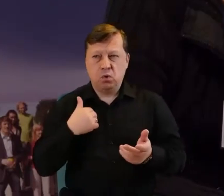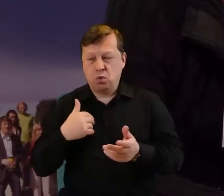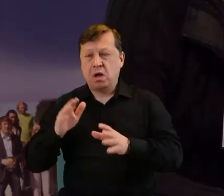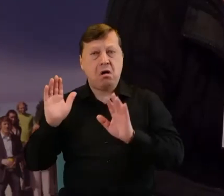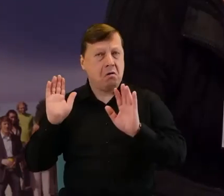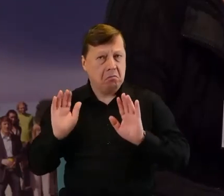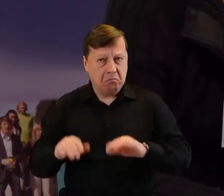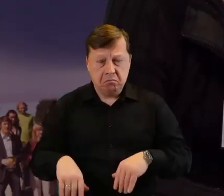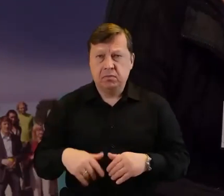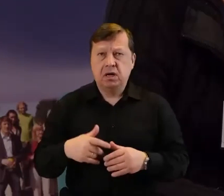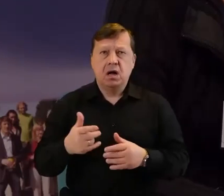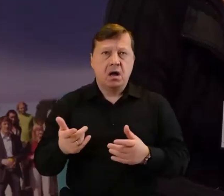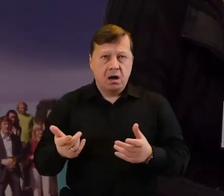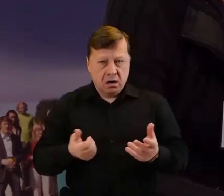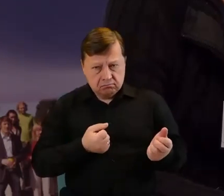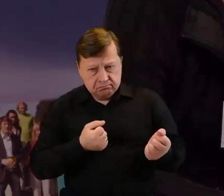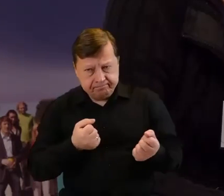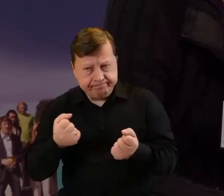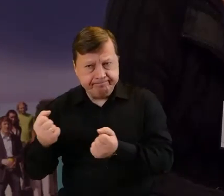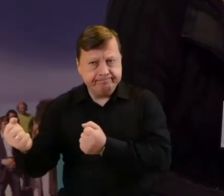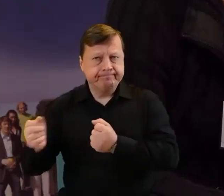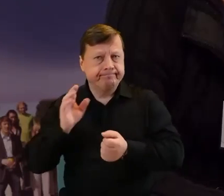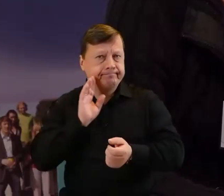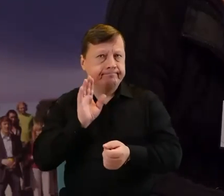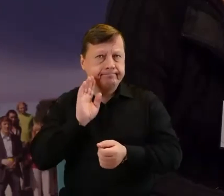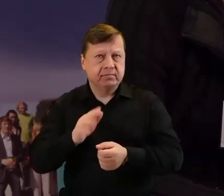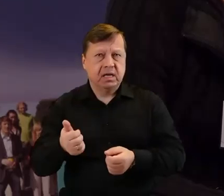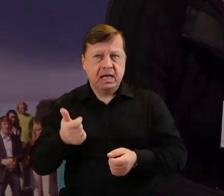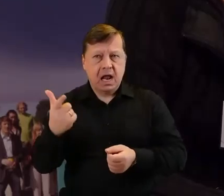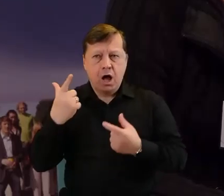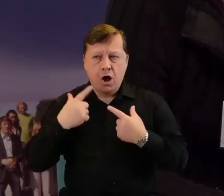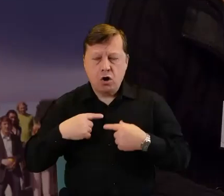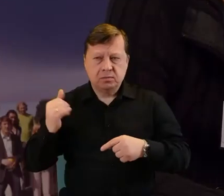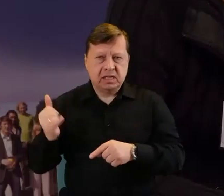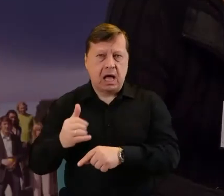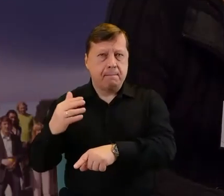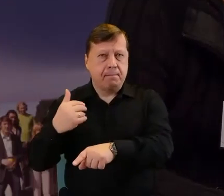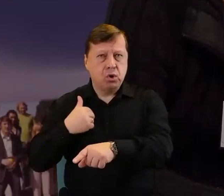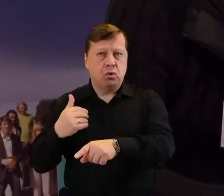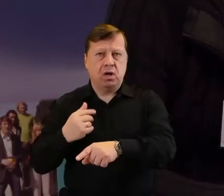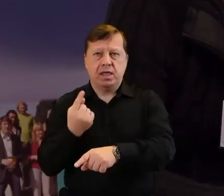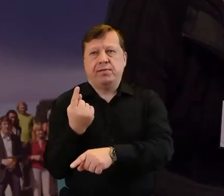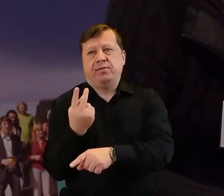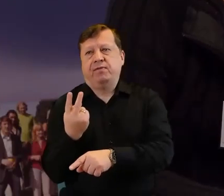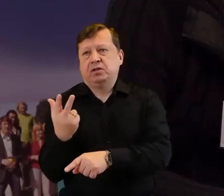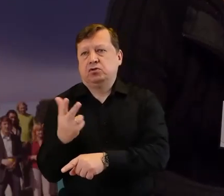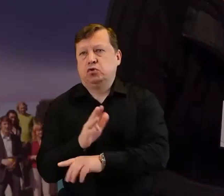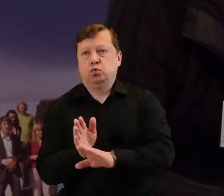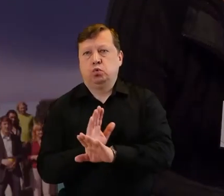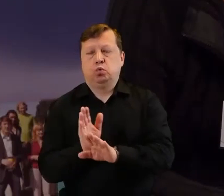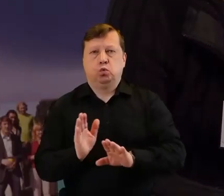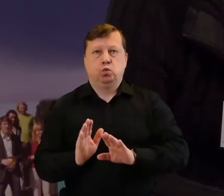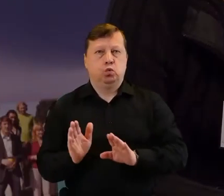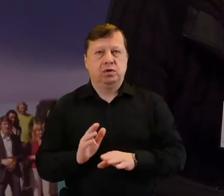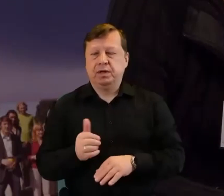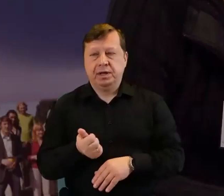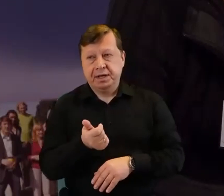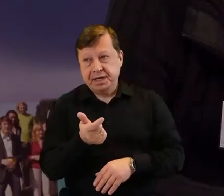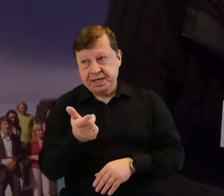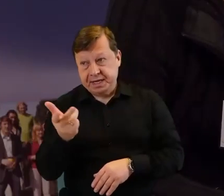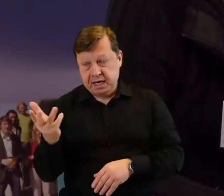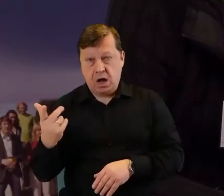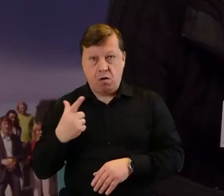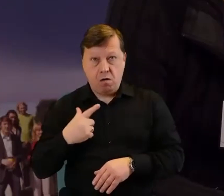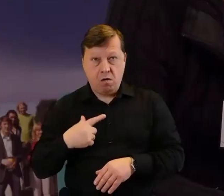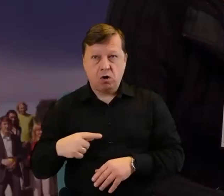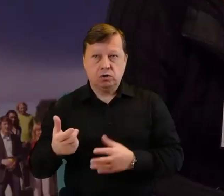się, jako zawsze, to zawsze było kilka osób, tam nie było tak, że była jedna, dwie, trzy osoby, tam zawsze było tych osób kilka, więc jak ktoś